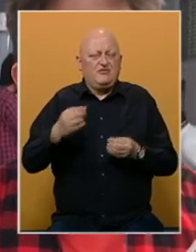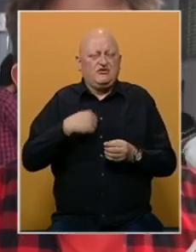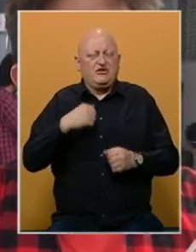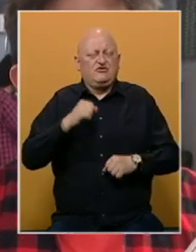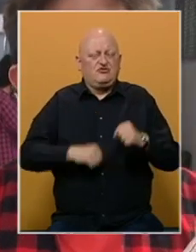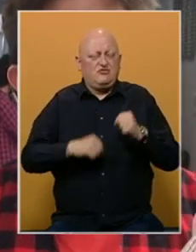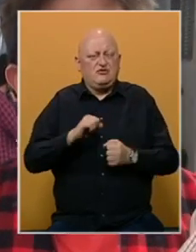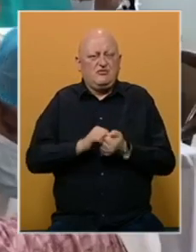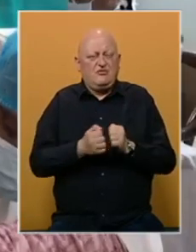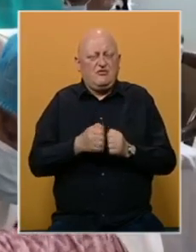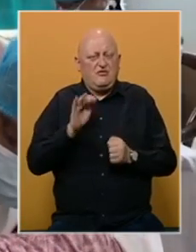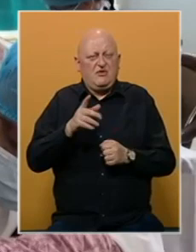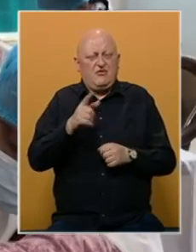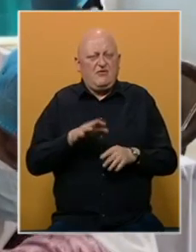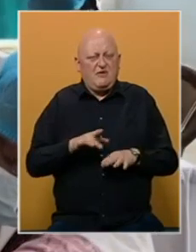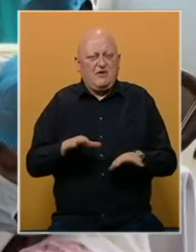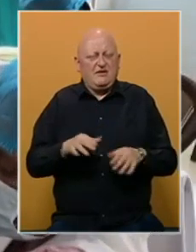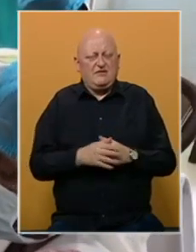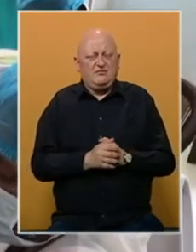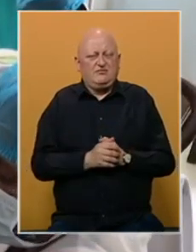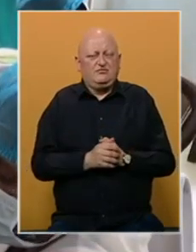sposobnost u borbi protiv ove pandemije.